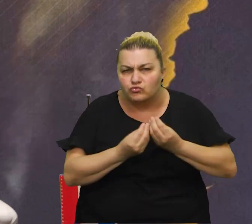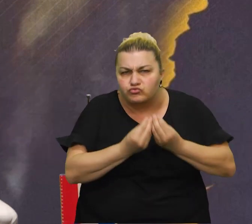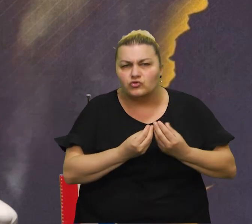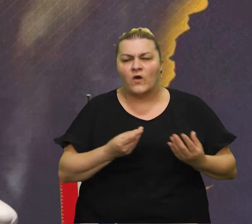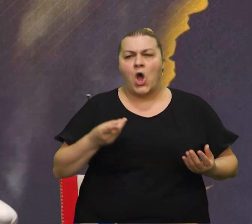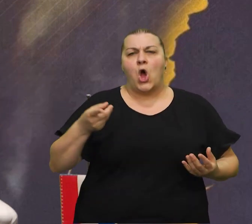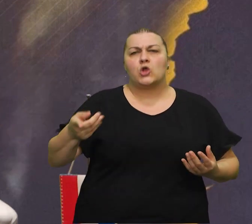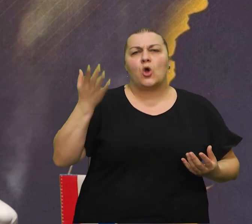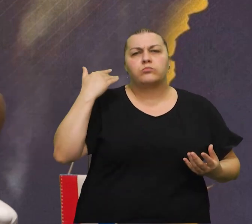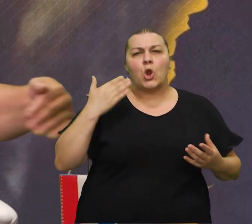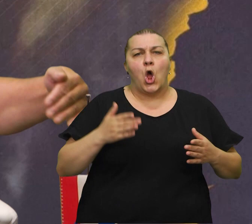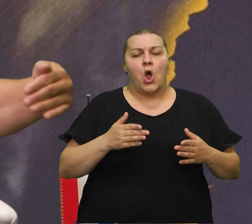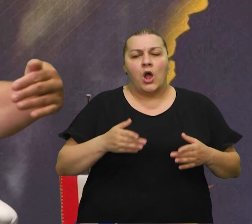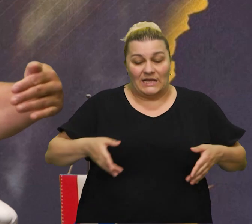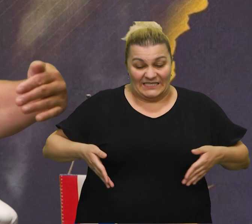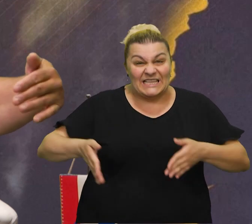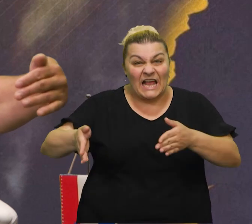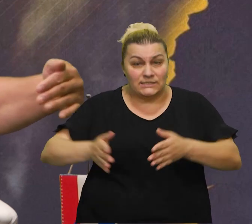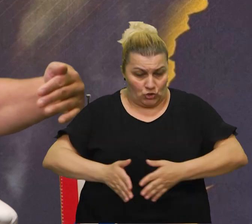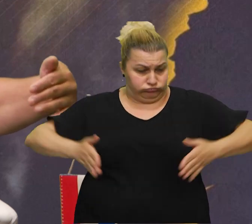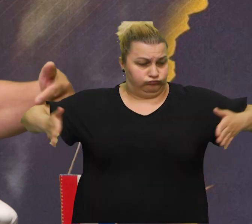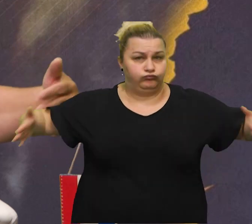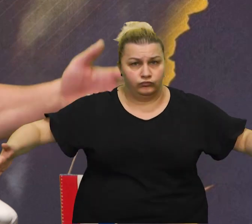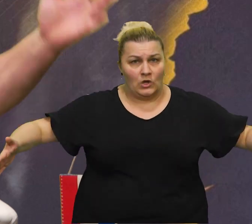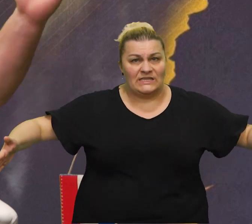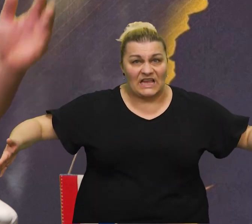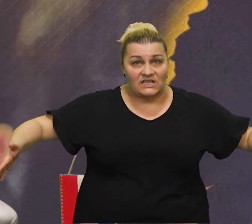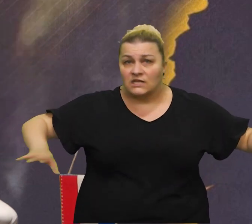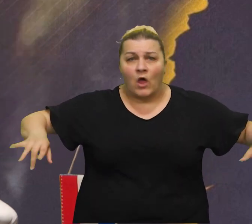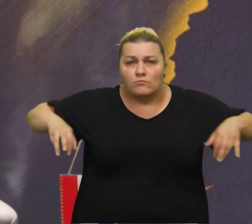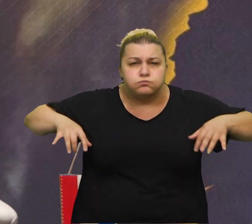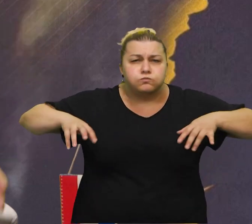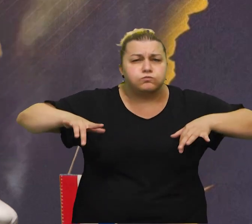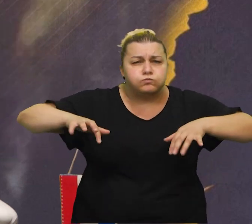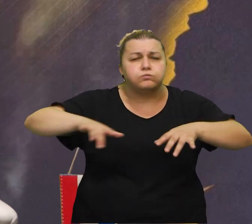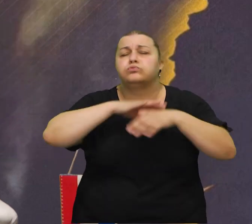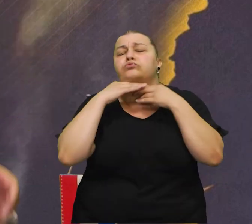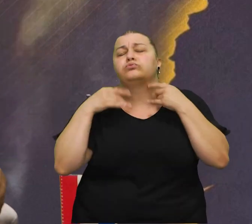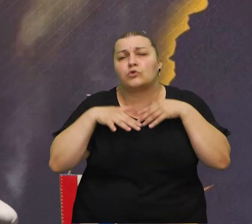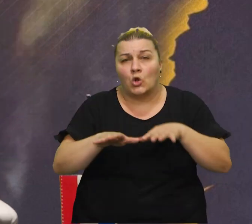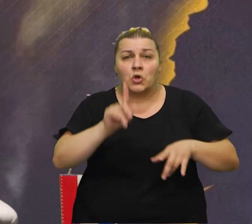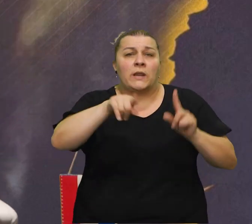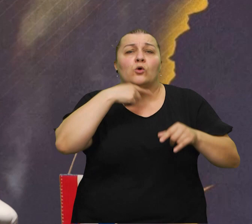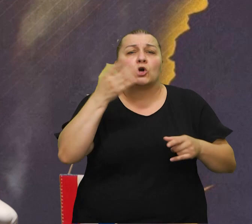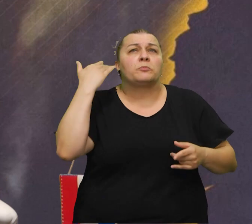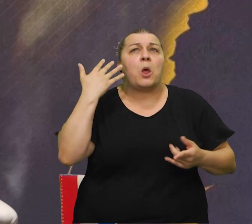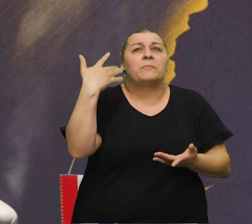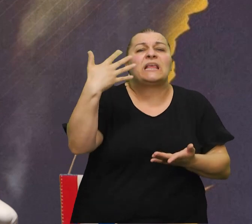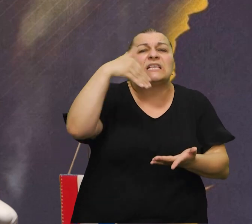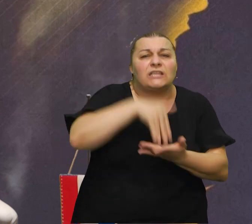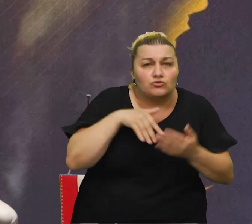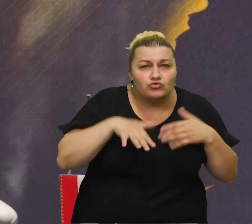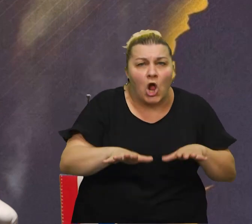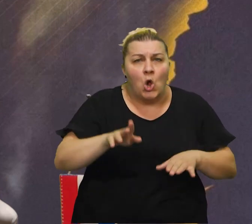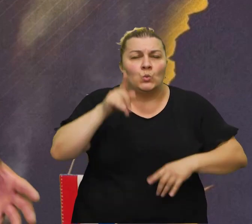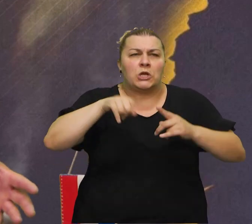to je bila, širira cilje seste su, ljudi bili, to je bila masa, ogromna masa, neki kažu, čak i 50 ilja ljudi, neko